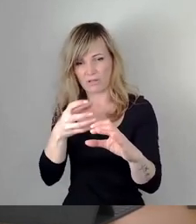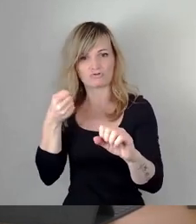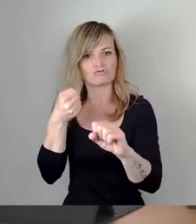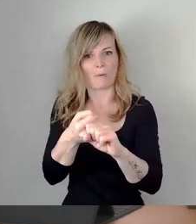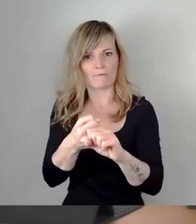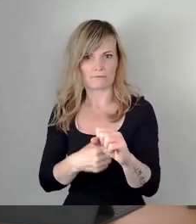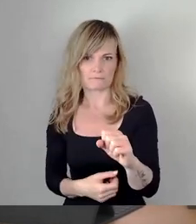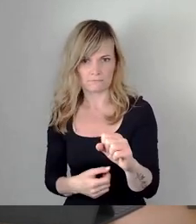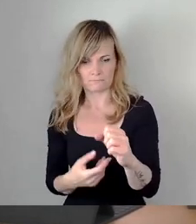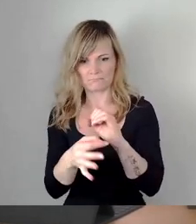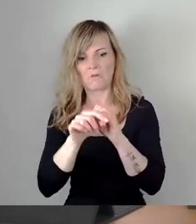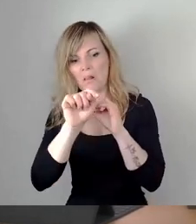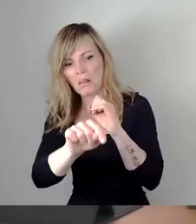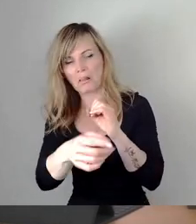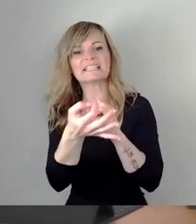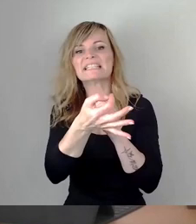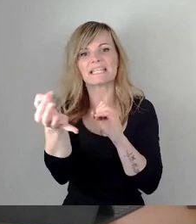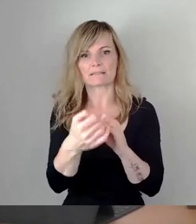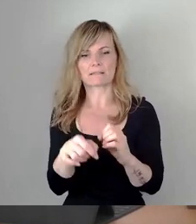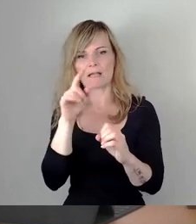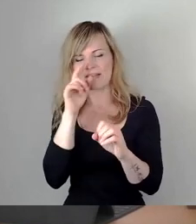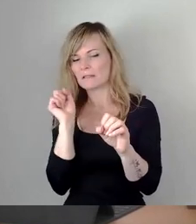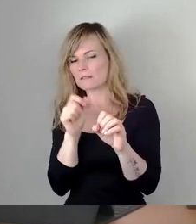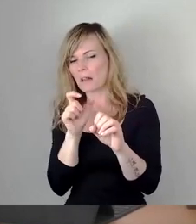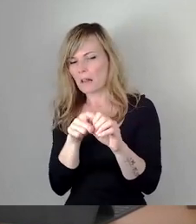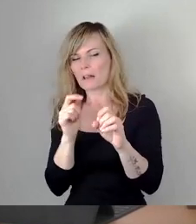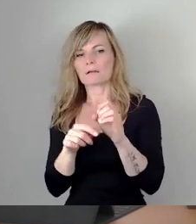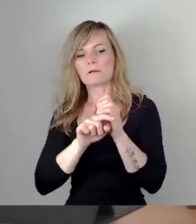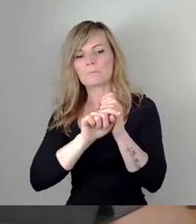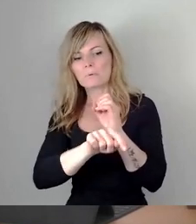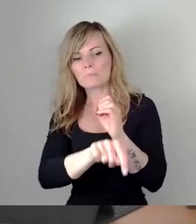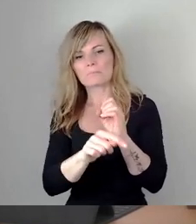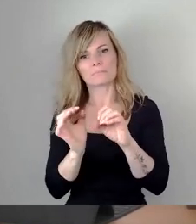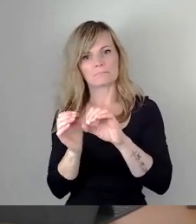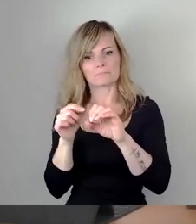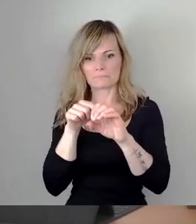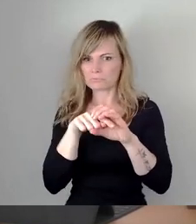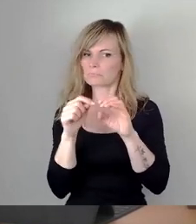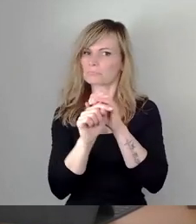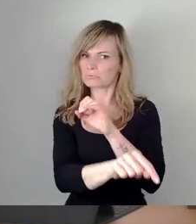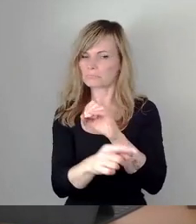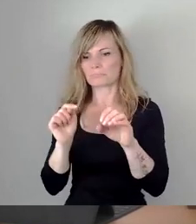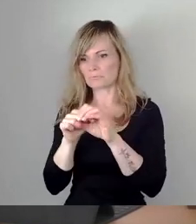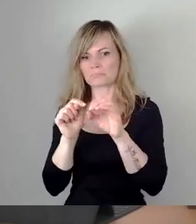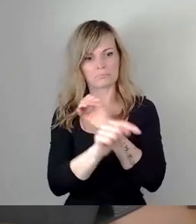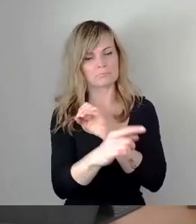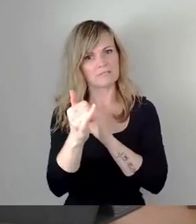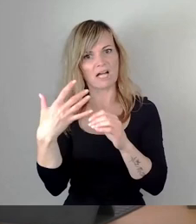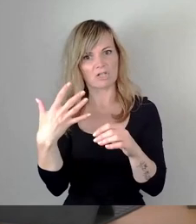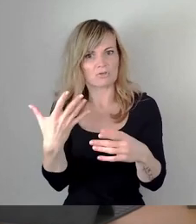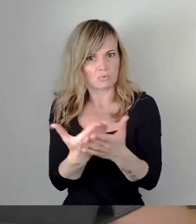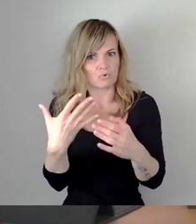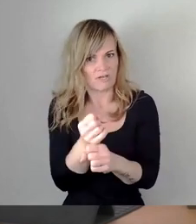viel reinstecken, wie auch durchläuft, geht das schnell, zügig, und man wird auch entsprechend realisiert. Und das ist unsere Aufgabe,